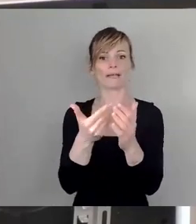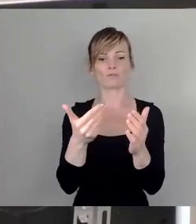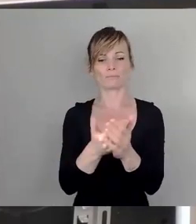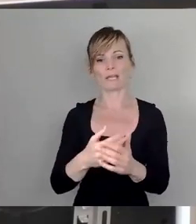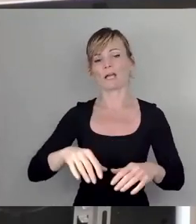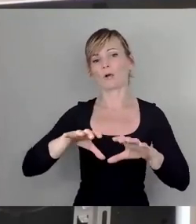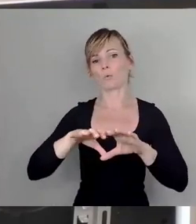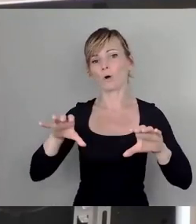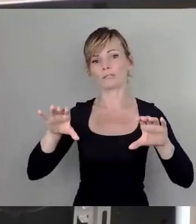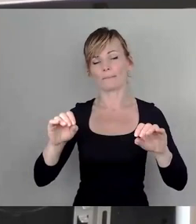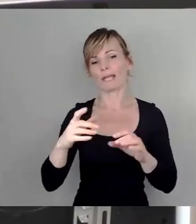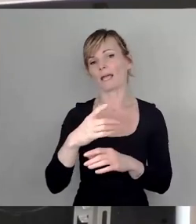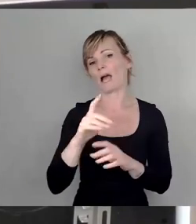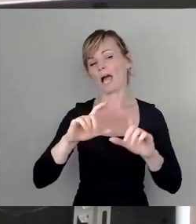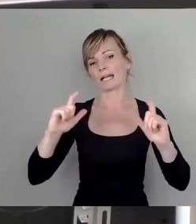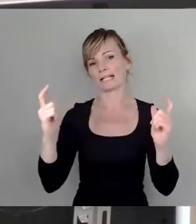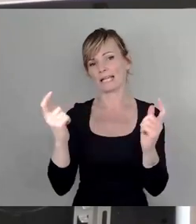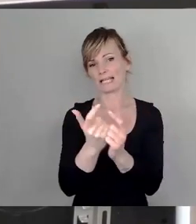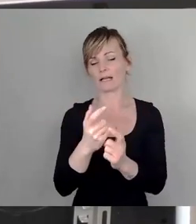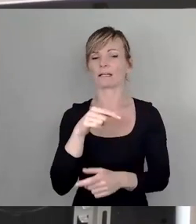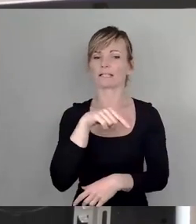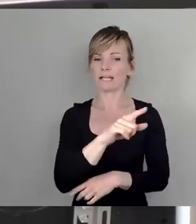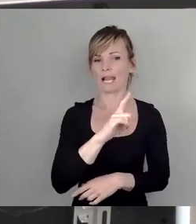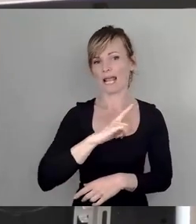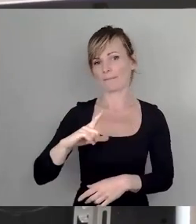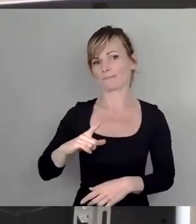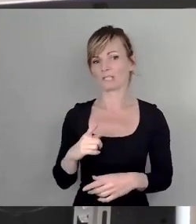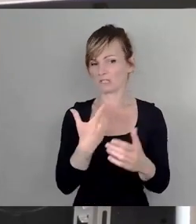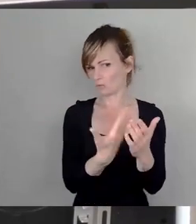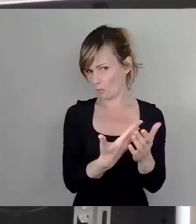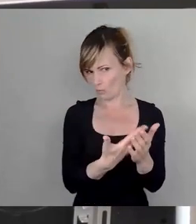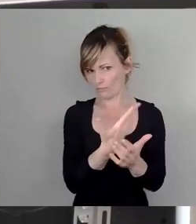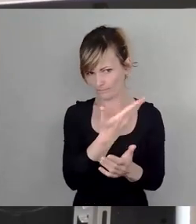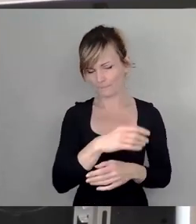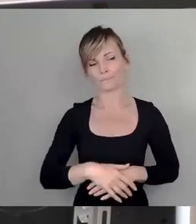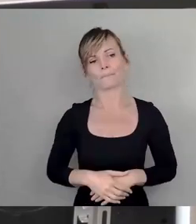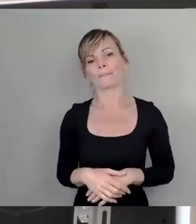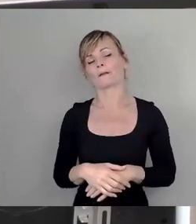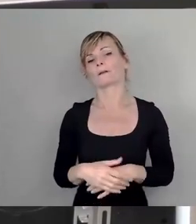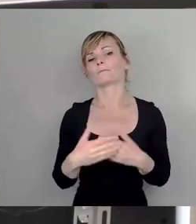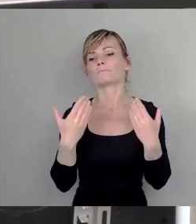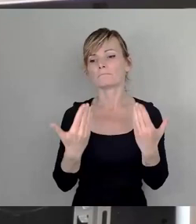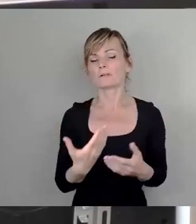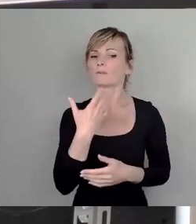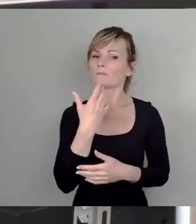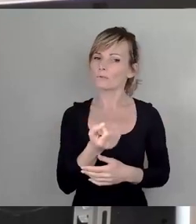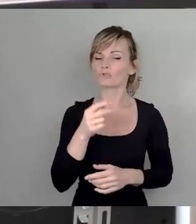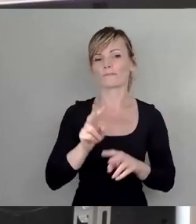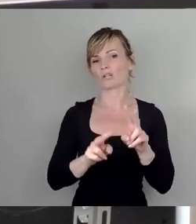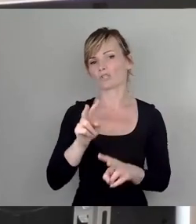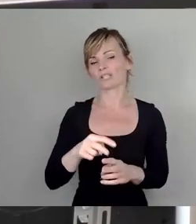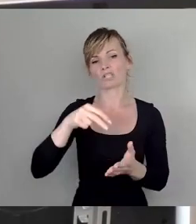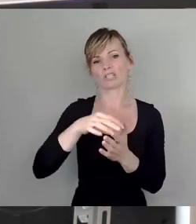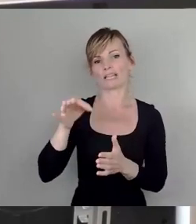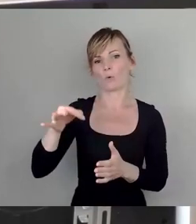in Leipzig genannt. Hierfür möchten wir, verschiedene Standorte geprüft werden, nämlich unter